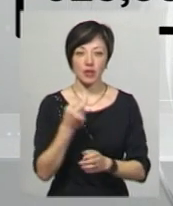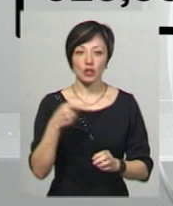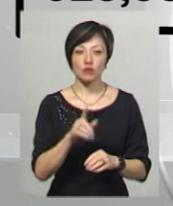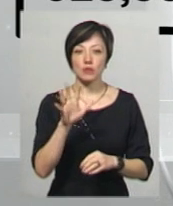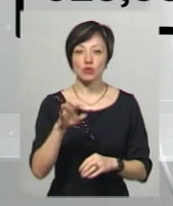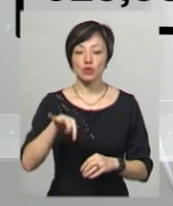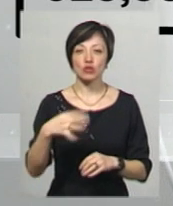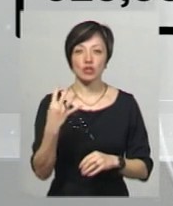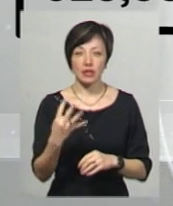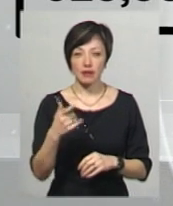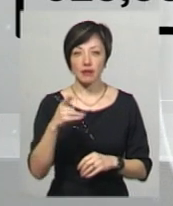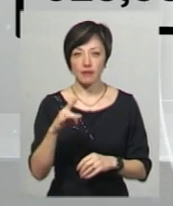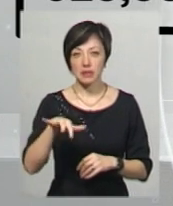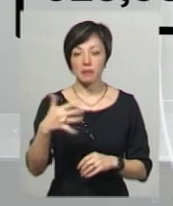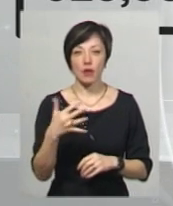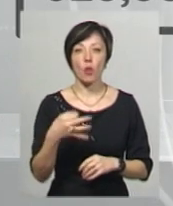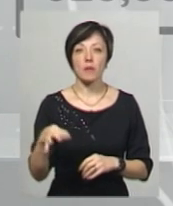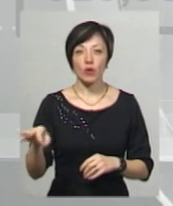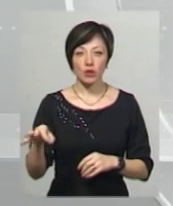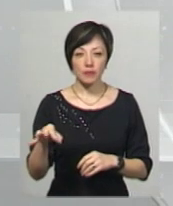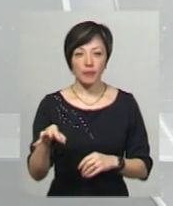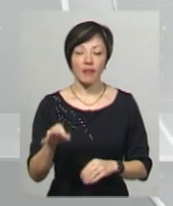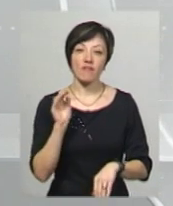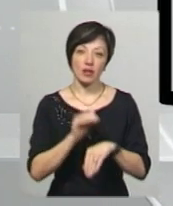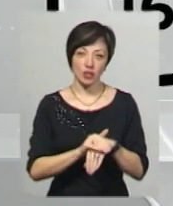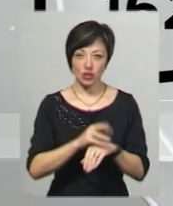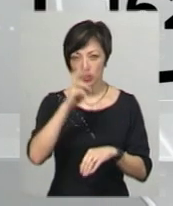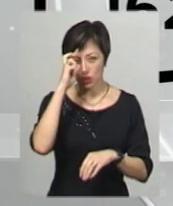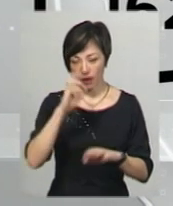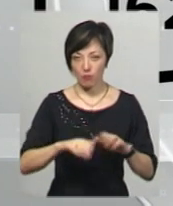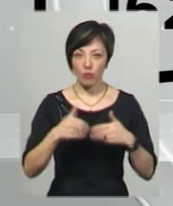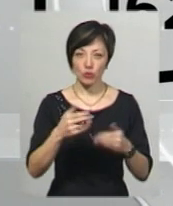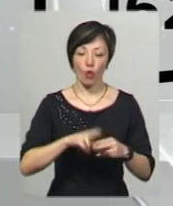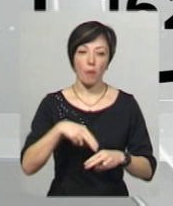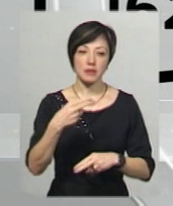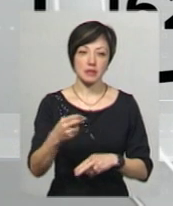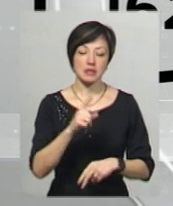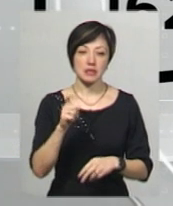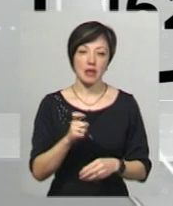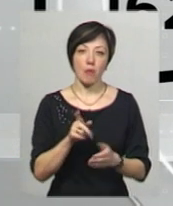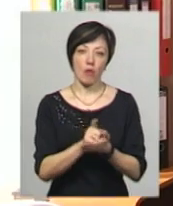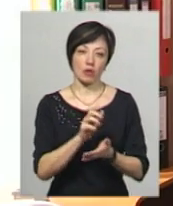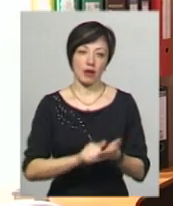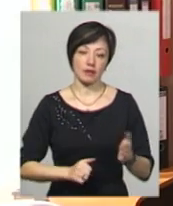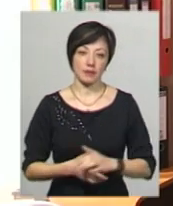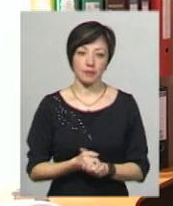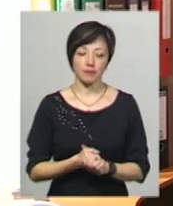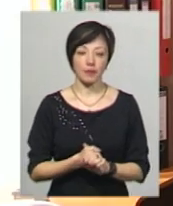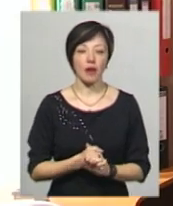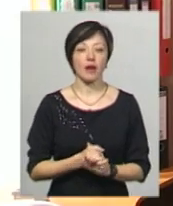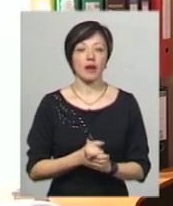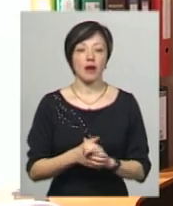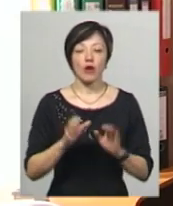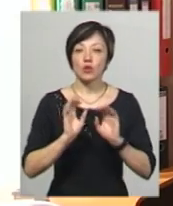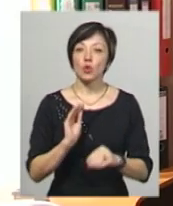1544 гривні 55 копійок. Фактично, держава пропонує компенсацію за податки. Вадим Маруняк